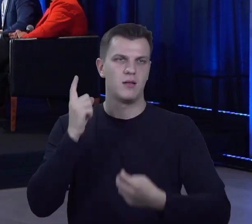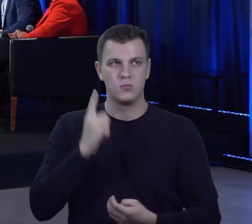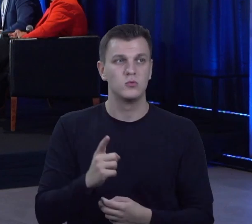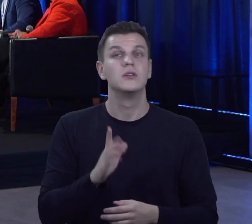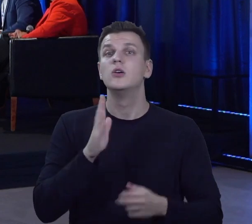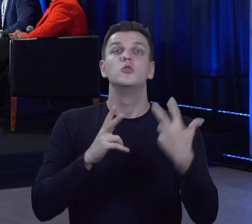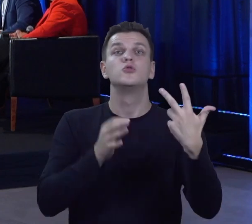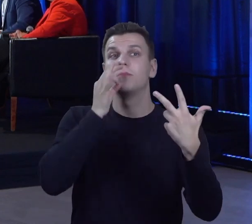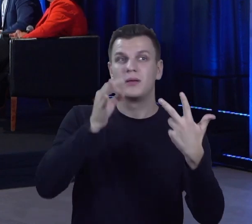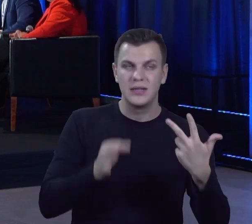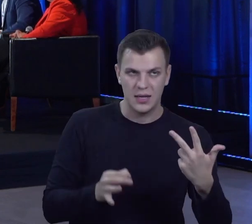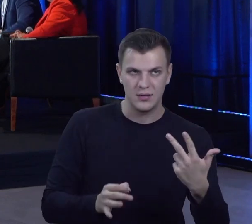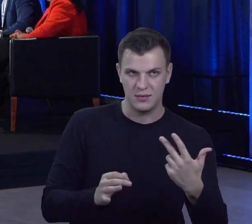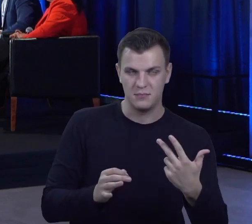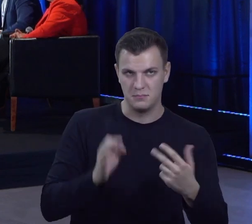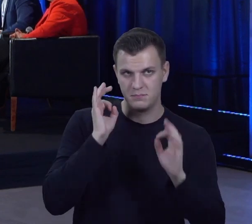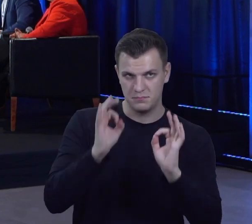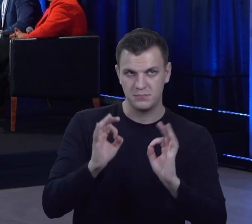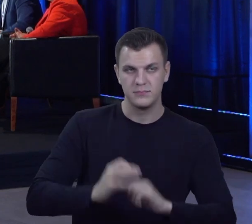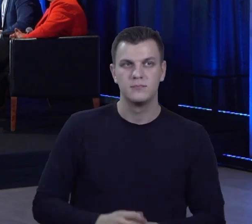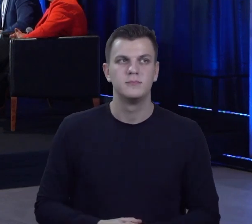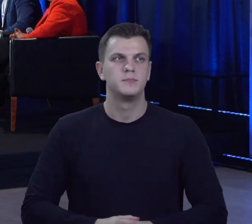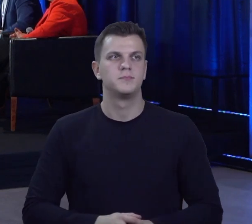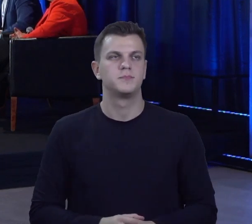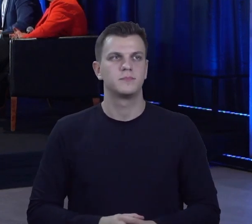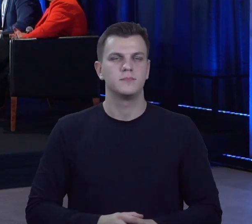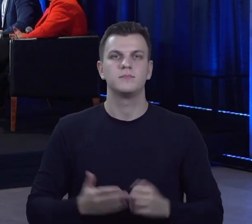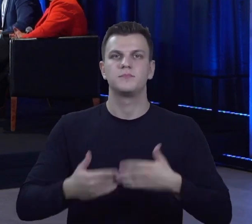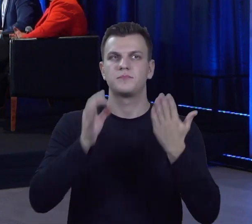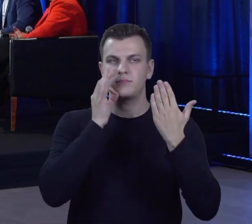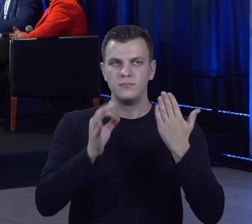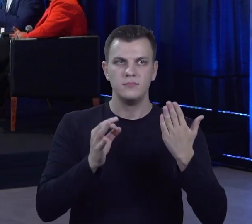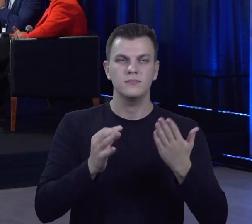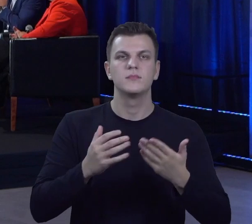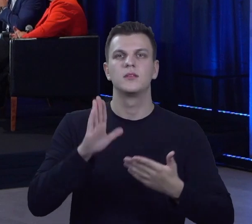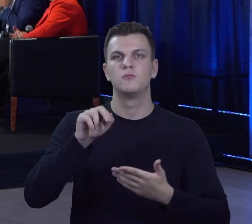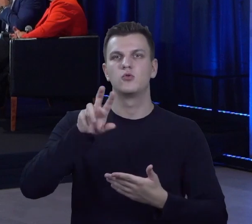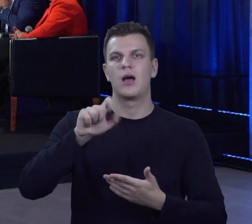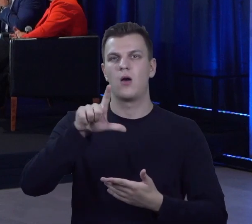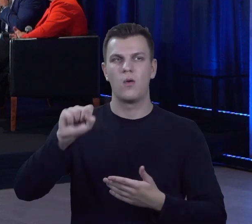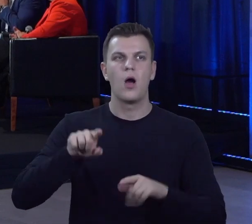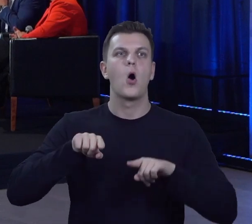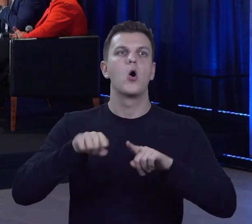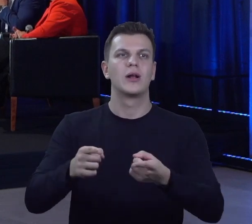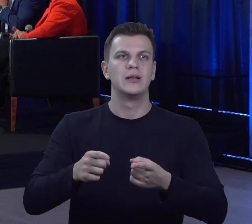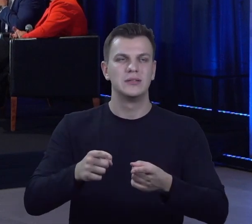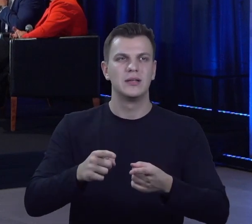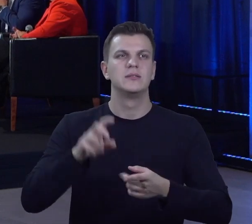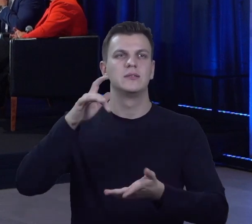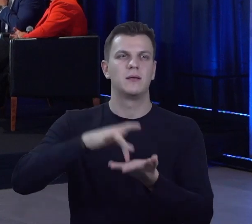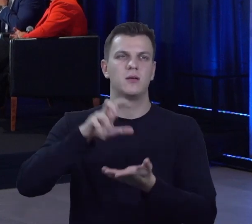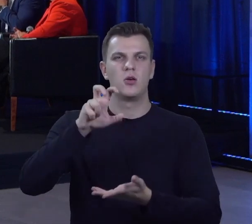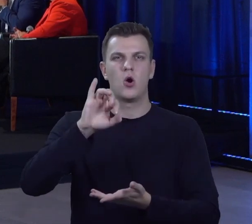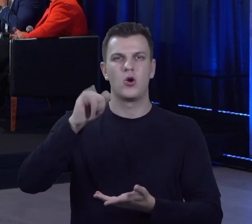trzy pytania, dobrze? Tak. Dzień dobry. Michał Gruchała z organizacji Łodzi Dogowej z Chornic. Mam do